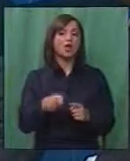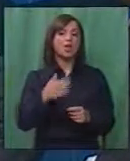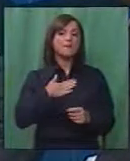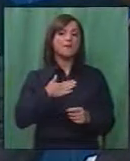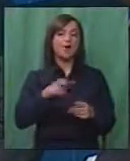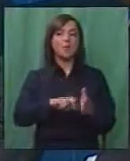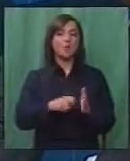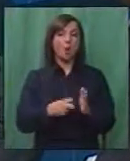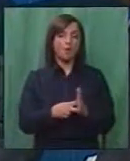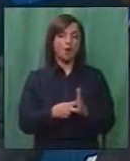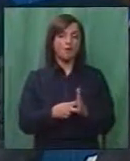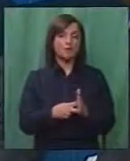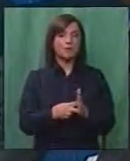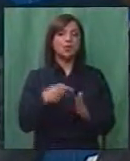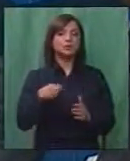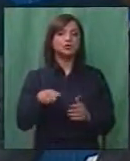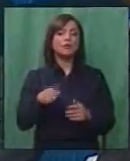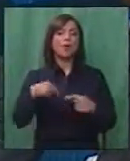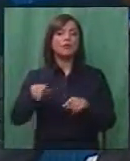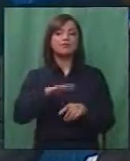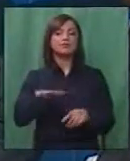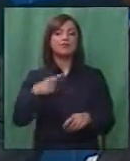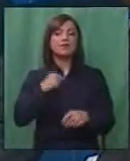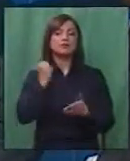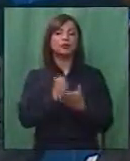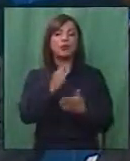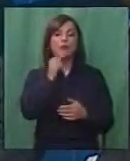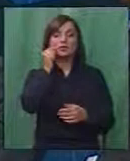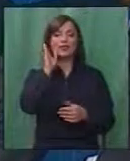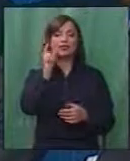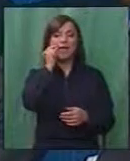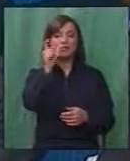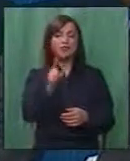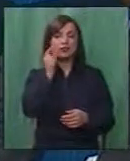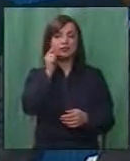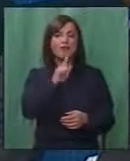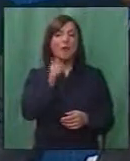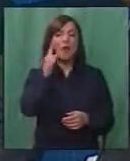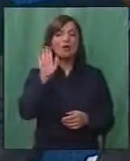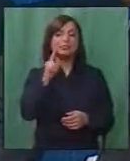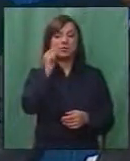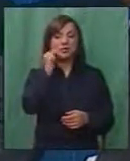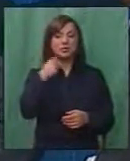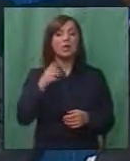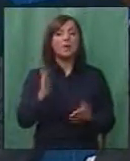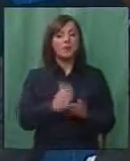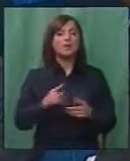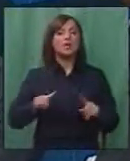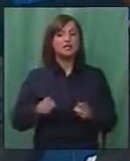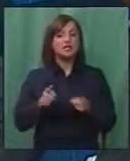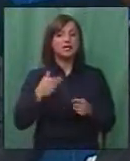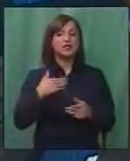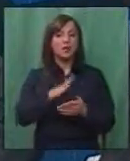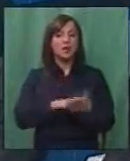имавме проблем за тоа што на поголем дело тие деца не им беше утврда на татковството. Ние поведувавме неколку пати иницијатива, и поведана